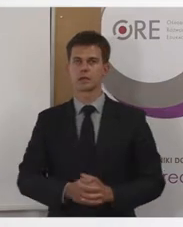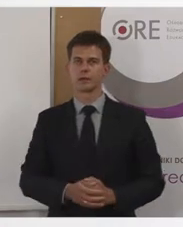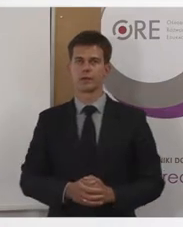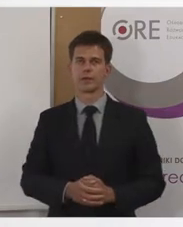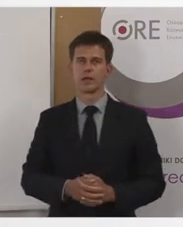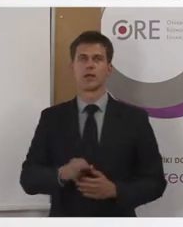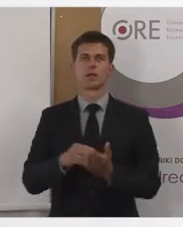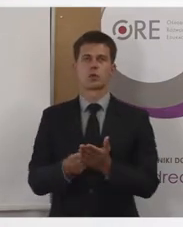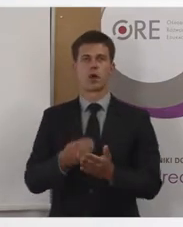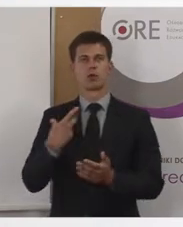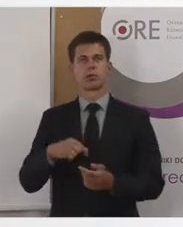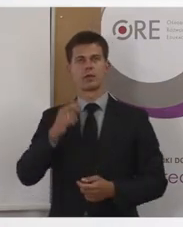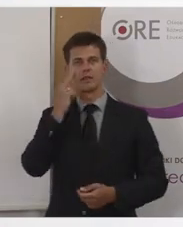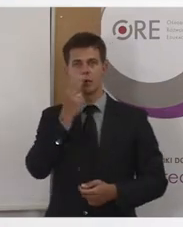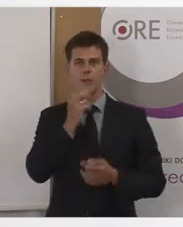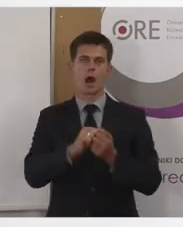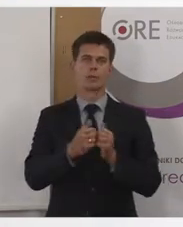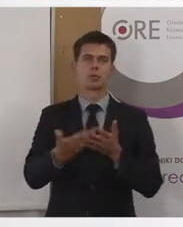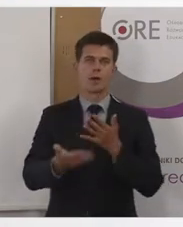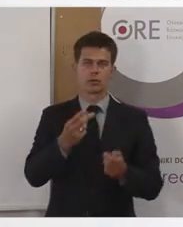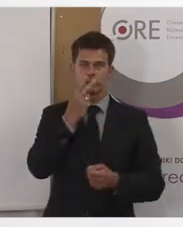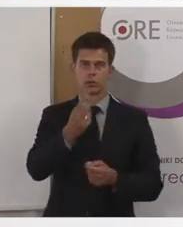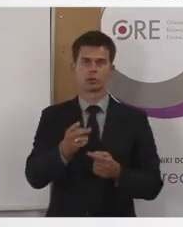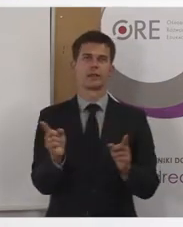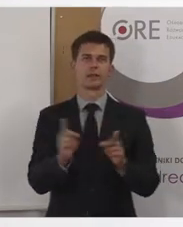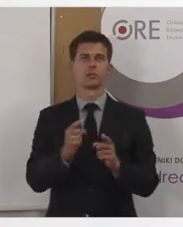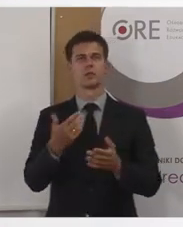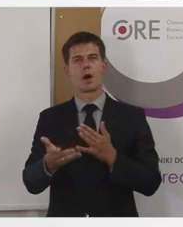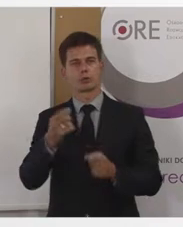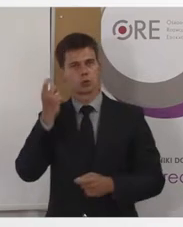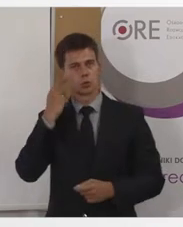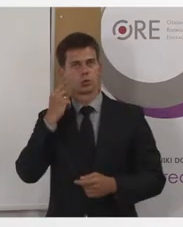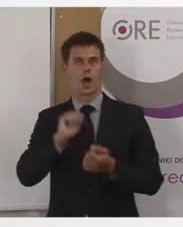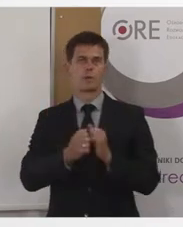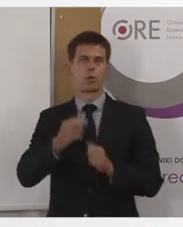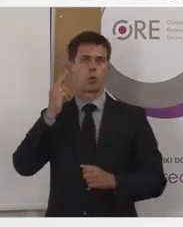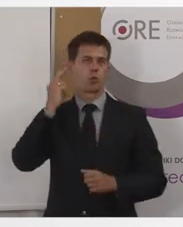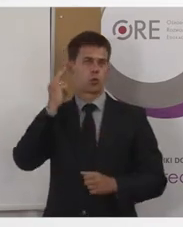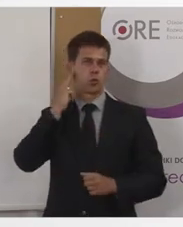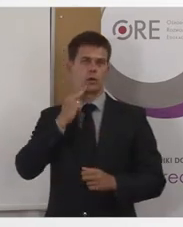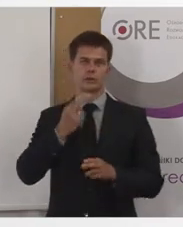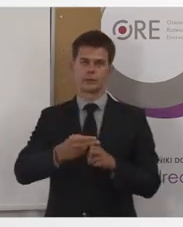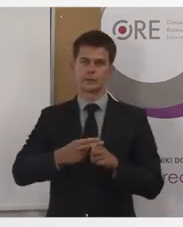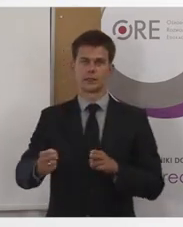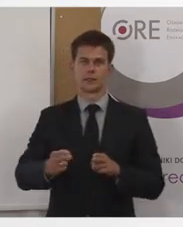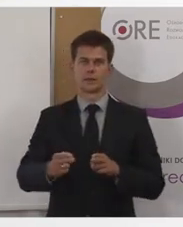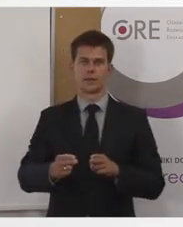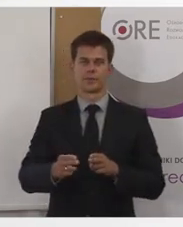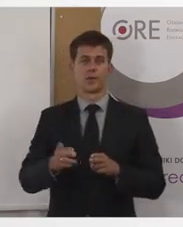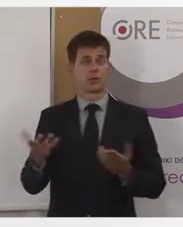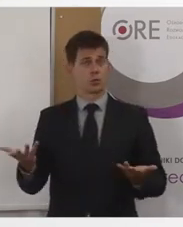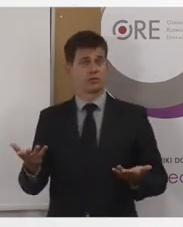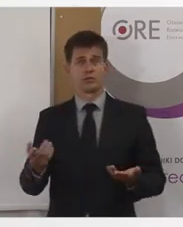czyli osoby niewidome, słabowidzące, jak również słabosłyszące i głuche. Dotyczy